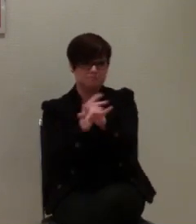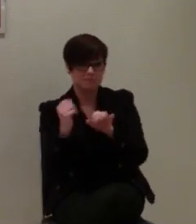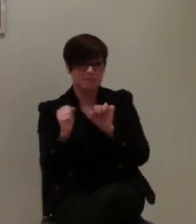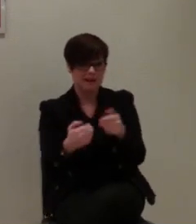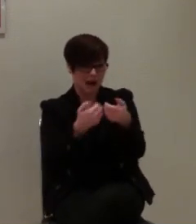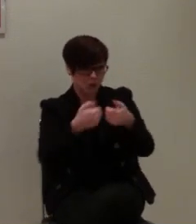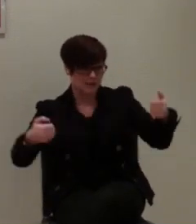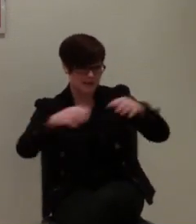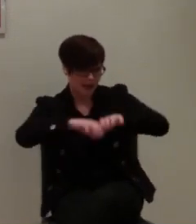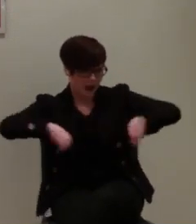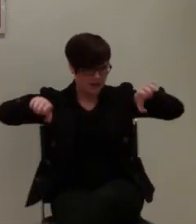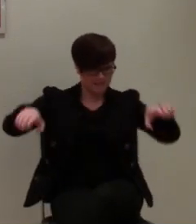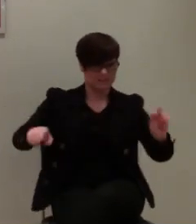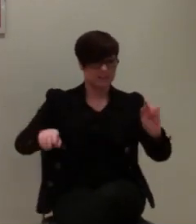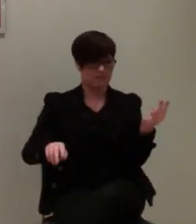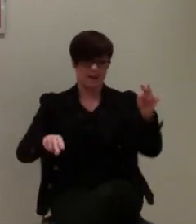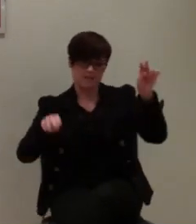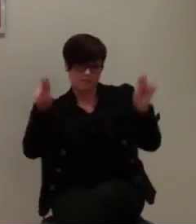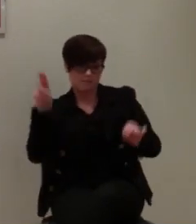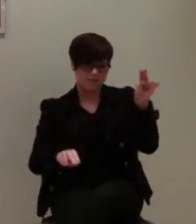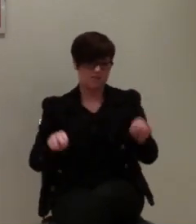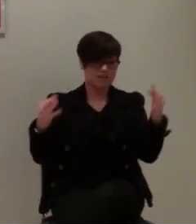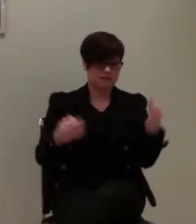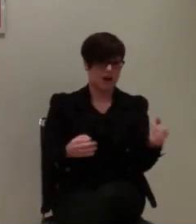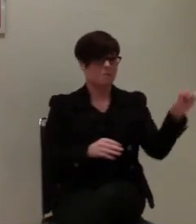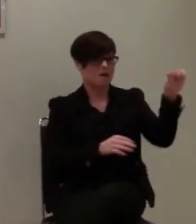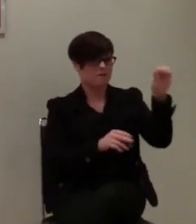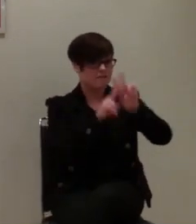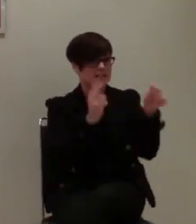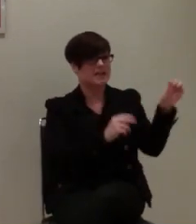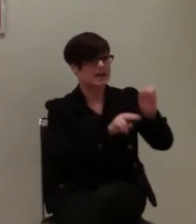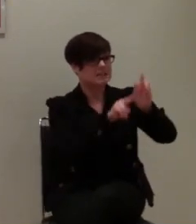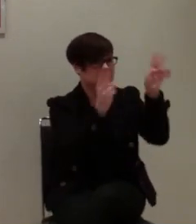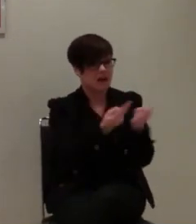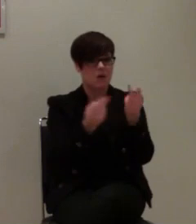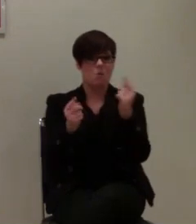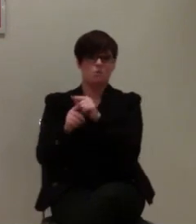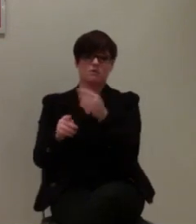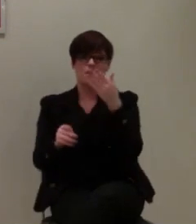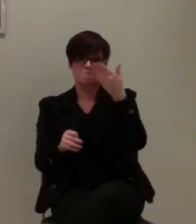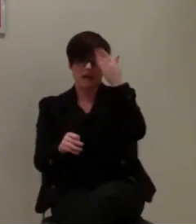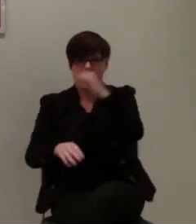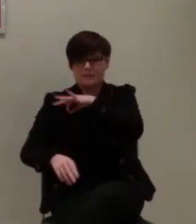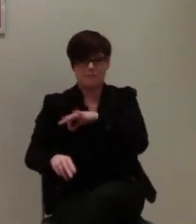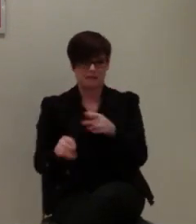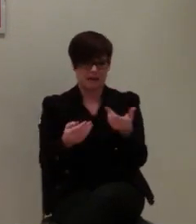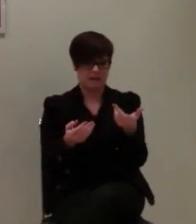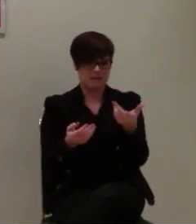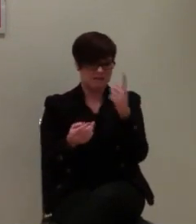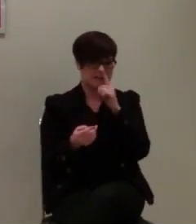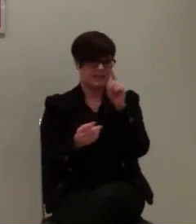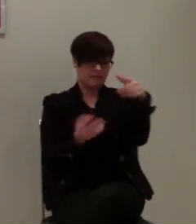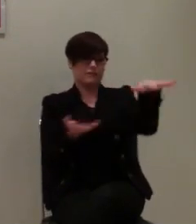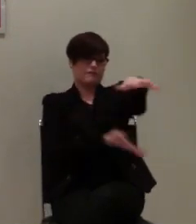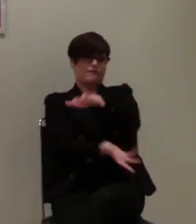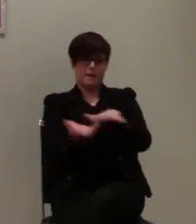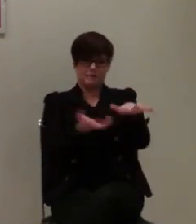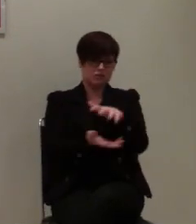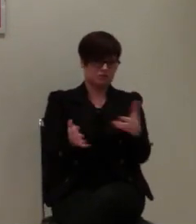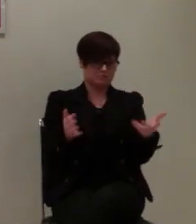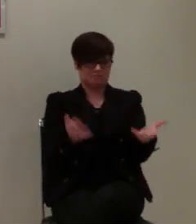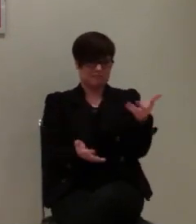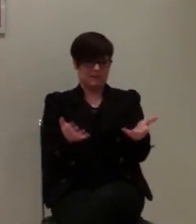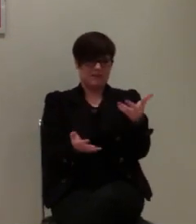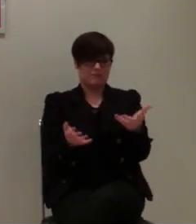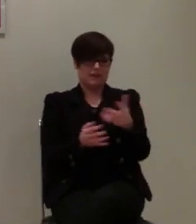dass wir da gerade für zwei verschiedene Aktionen aktiv sind sozusagen, ob das dann nicht vielleicht den Mensch